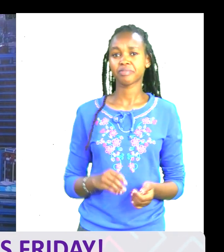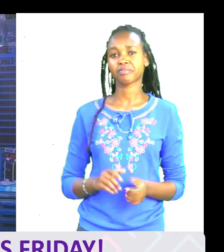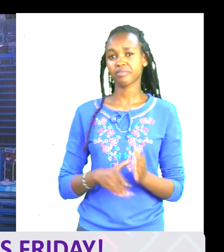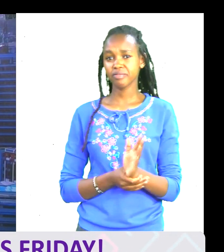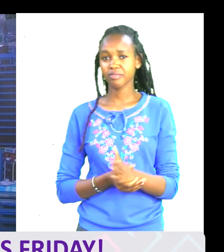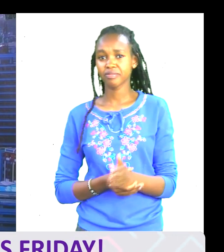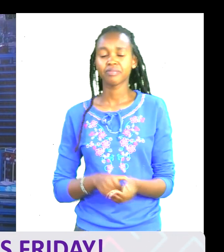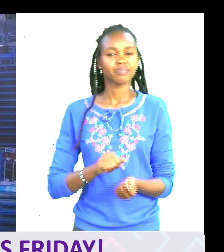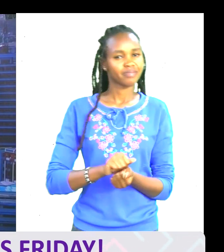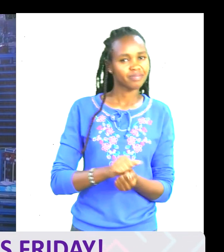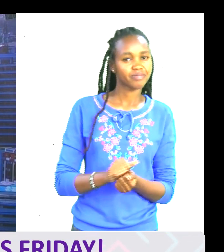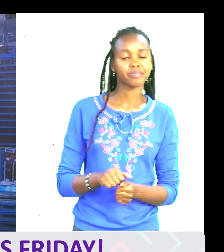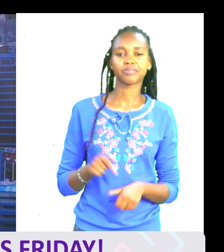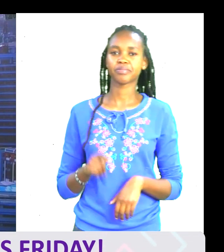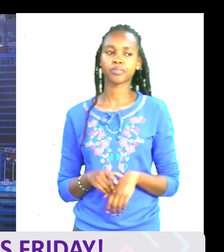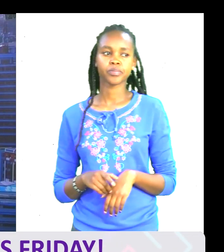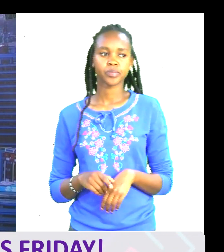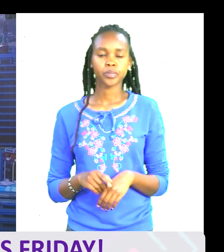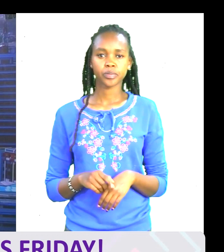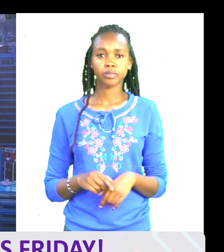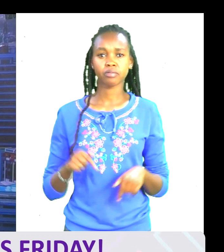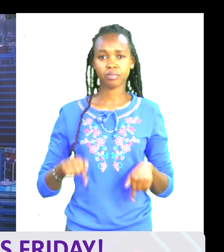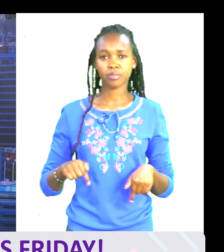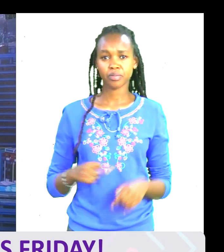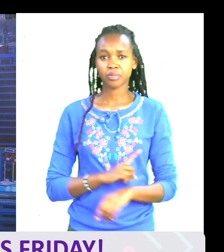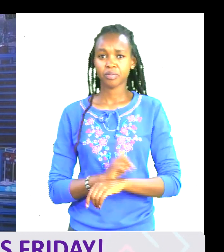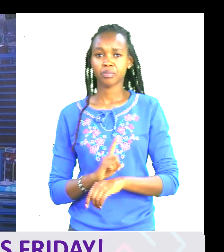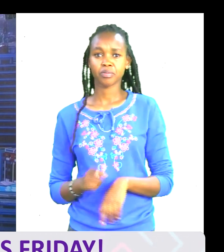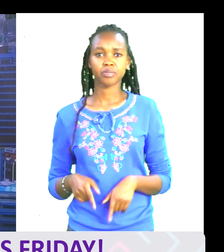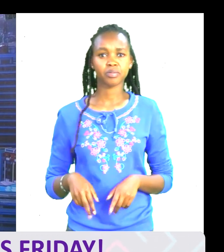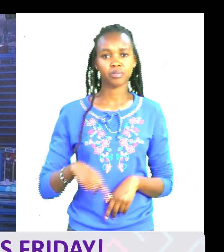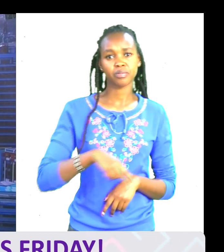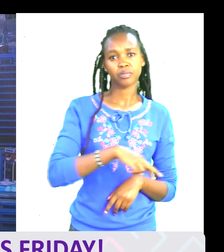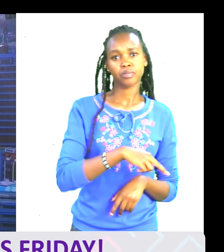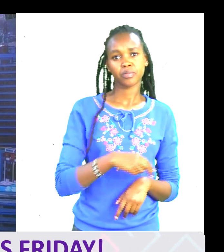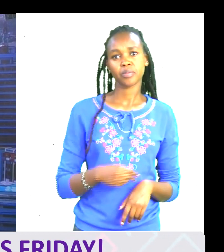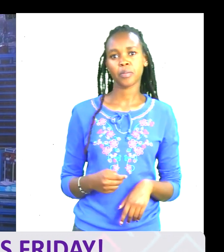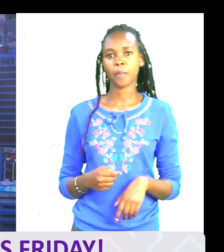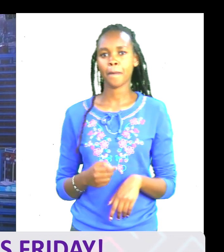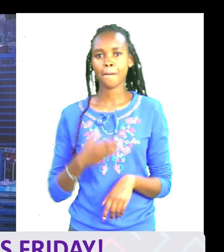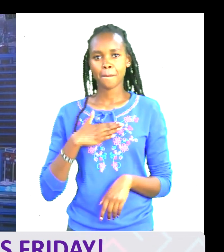Natuwaake Friday. When I was walking, within my memes,